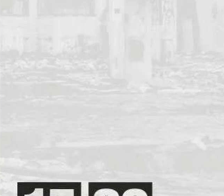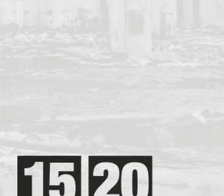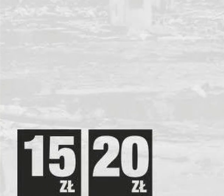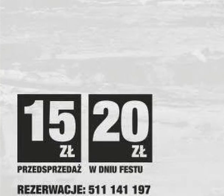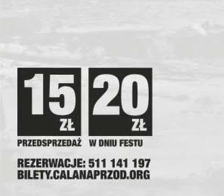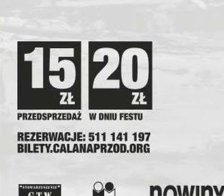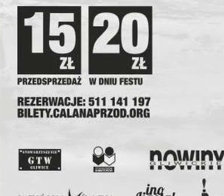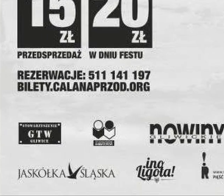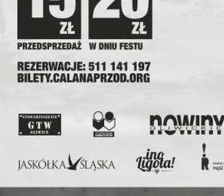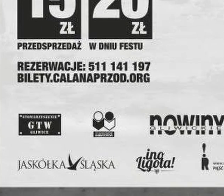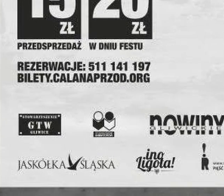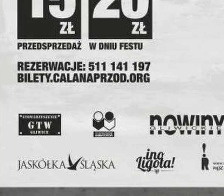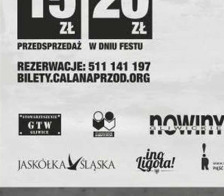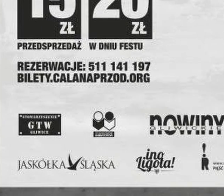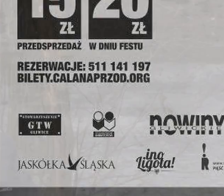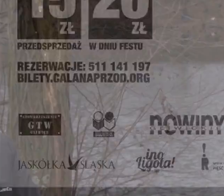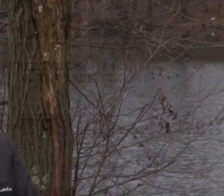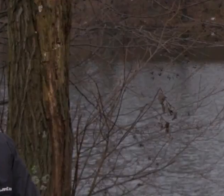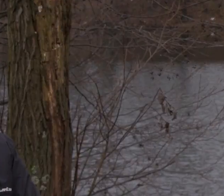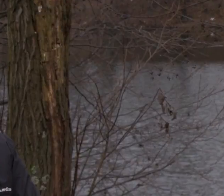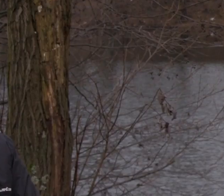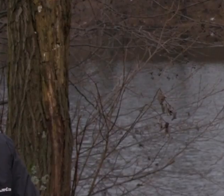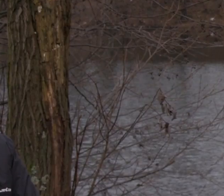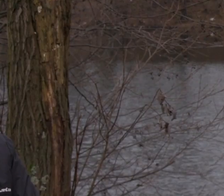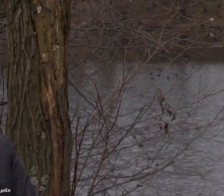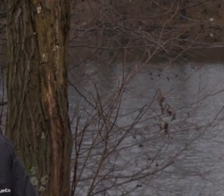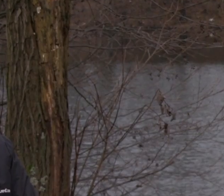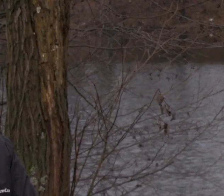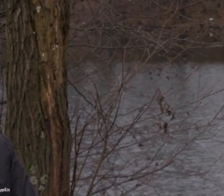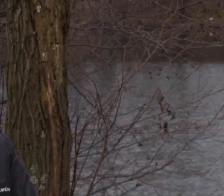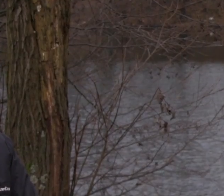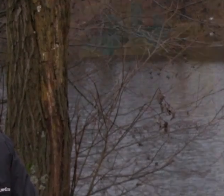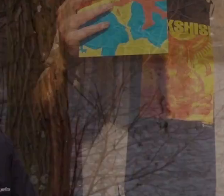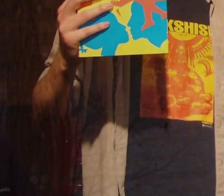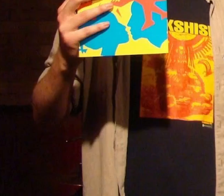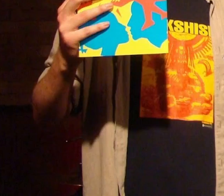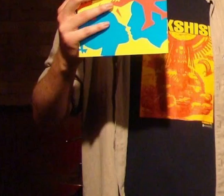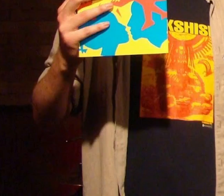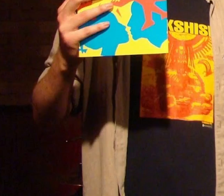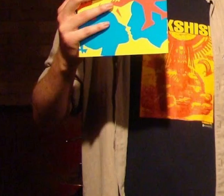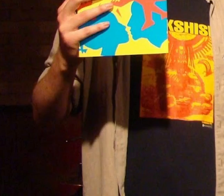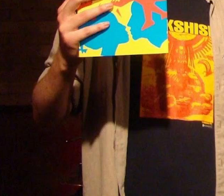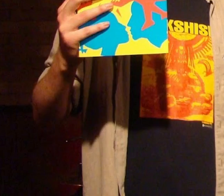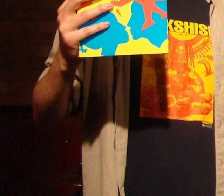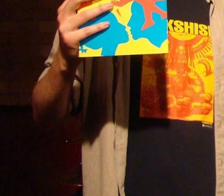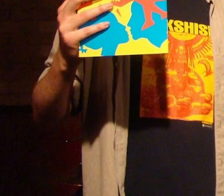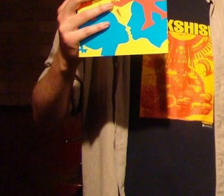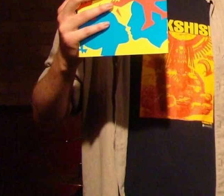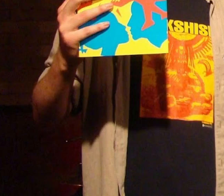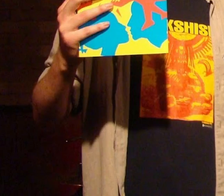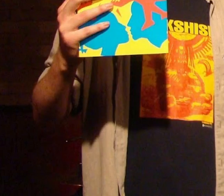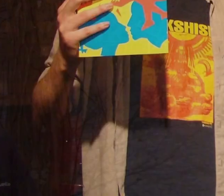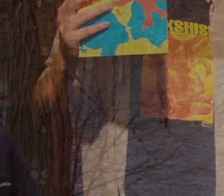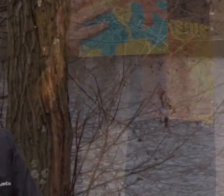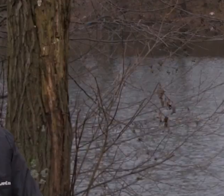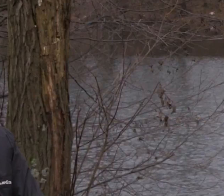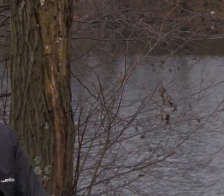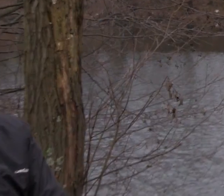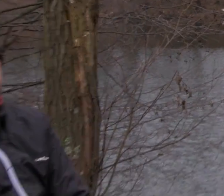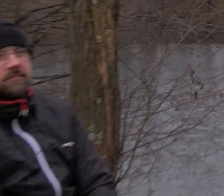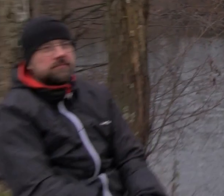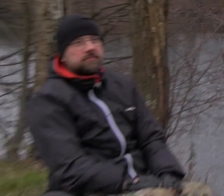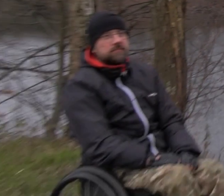ze sceny ogólnopolskiej i zbierał gadżety na licytacje, jakieś książki, płyty z podpisami.